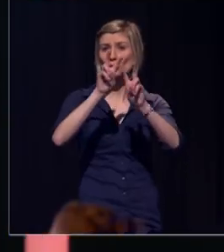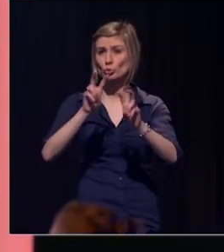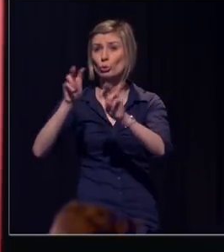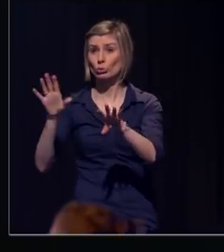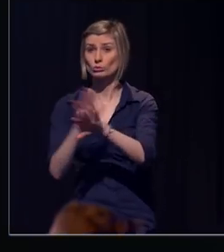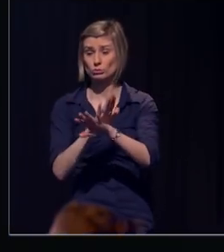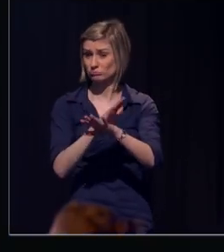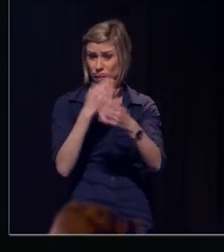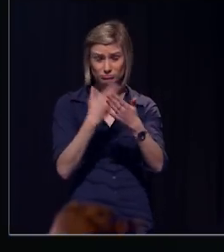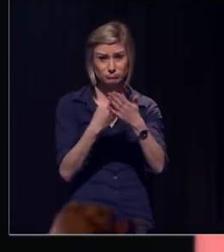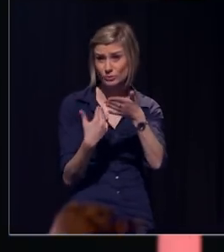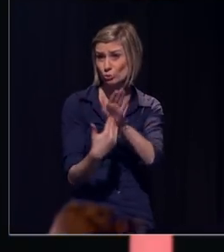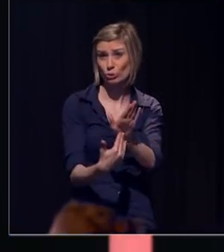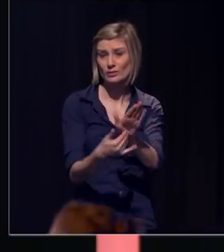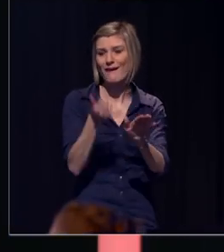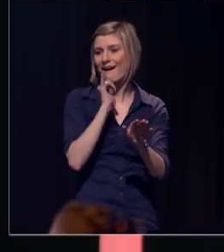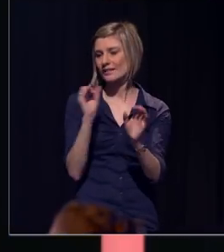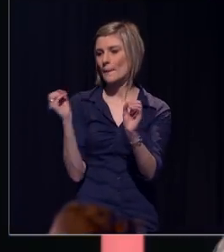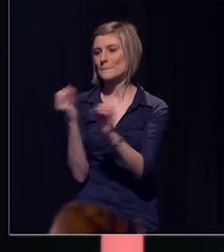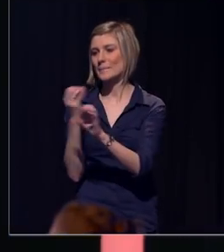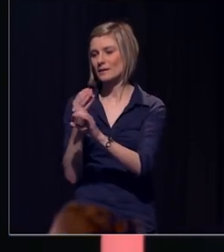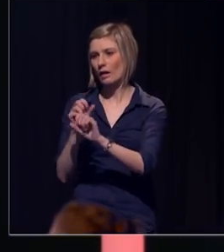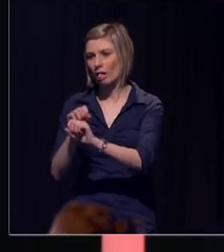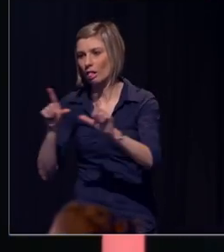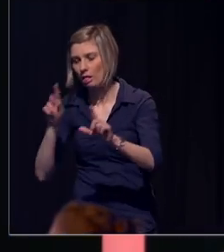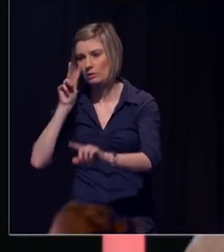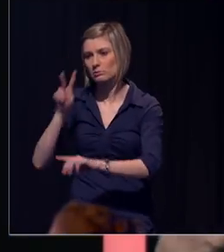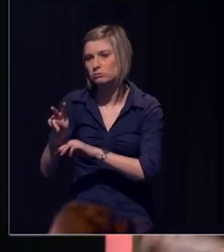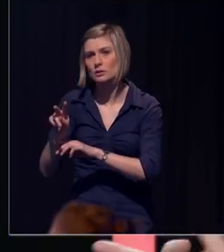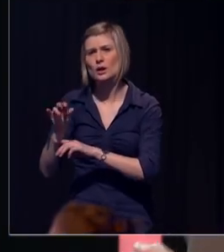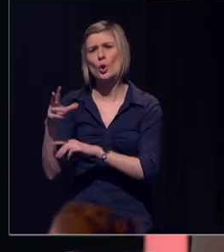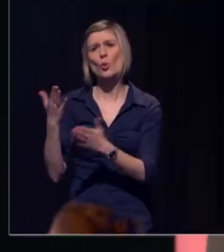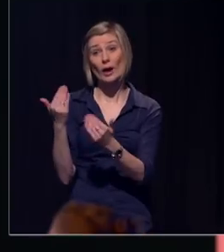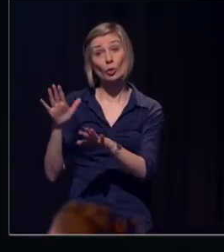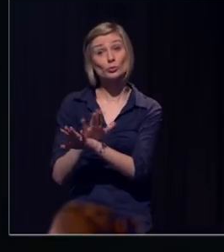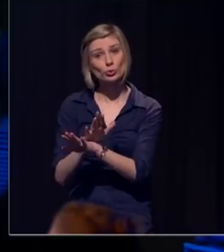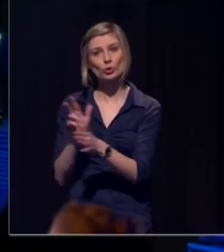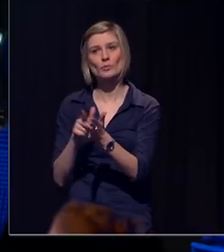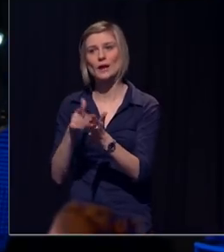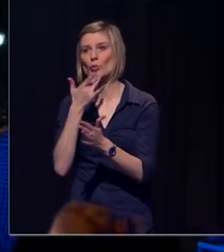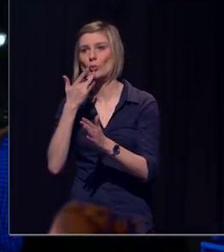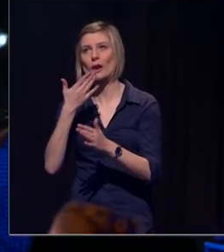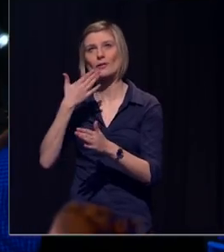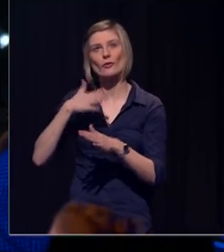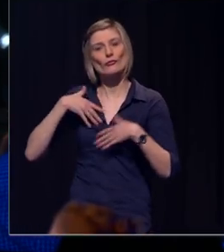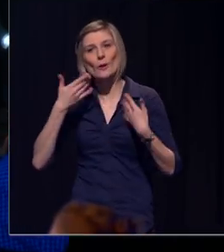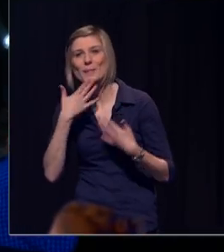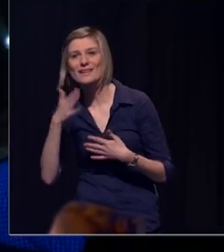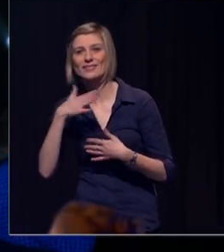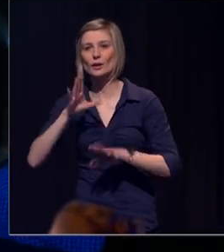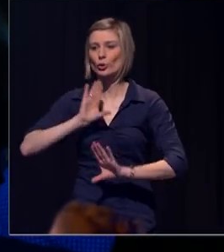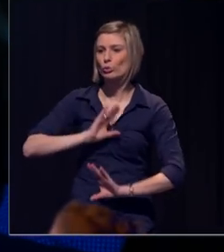naar media begeven, dan doen we dat vaak om stress te verlagen, om ons humeur te optimaliseren en ze zijn daar bijzonder goed in.